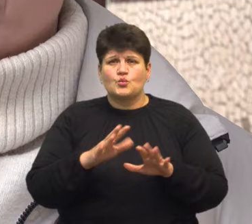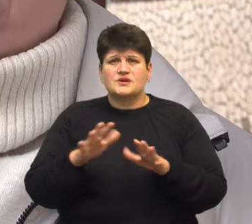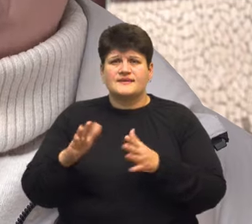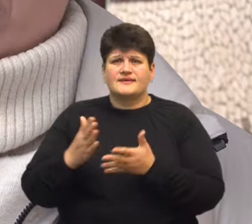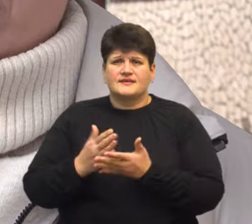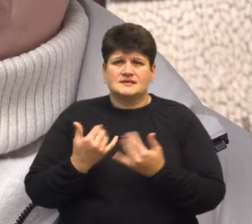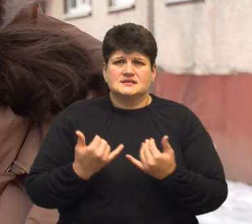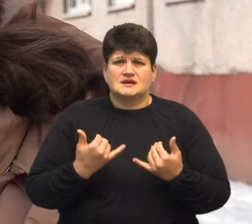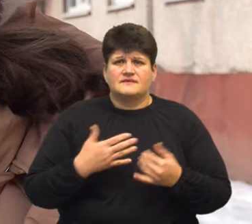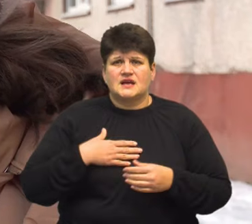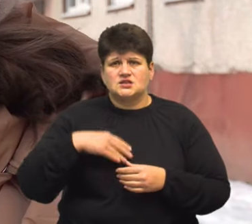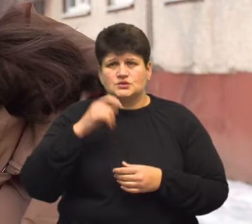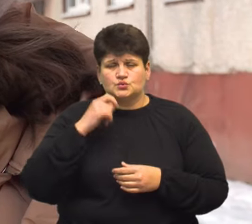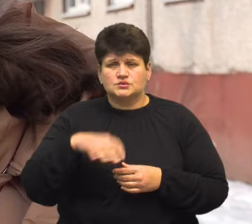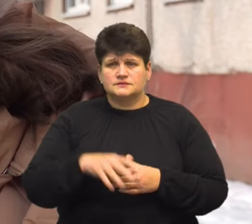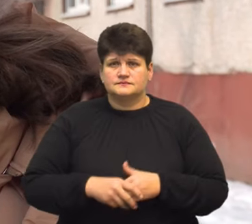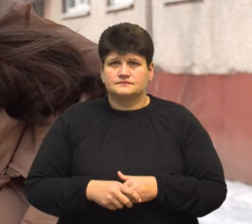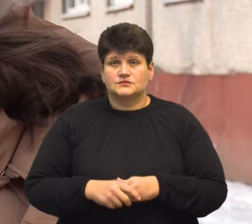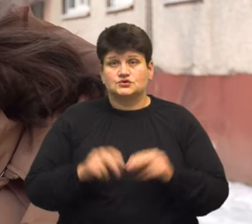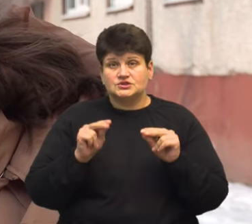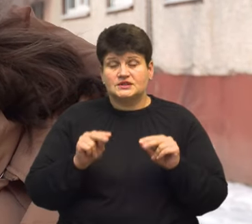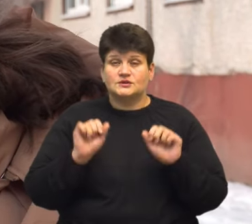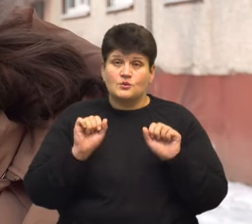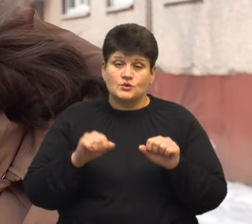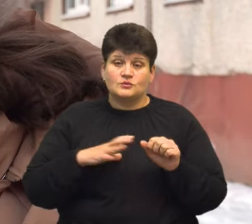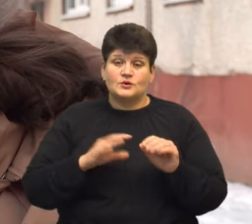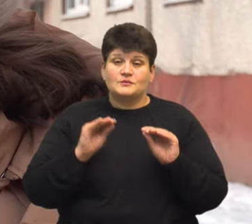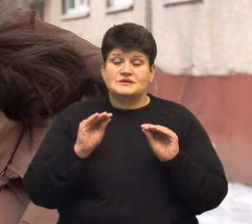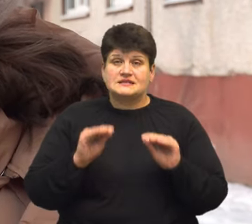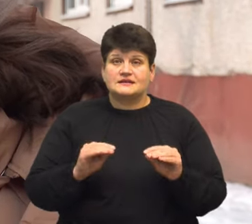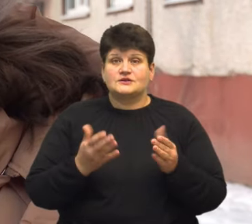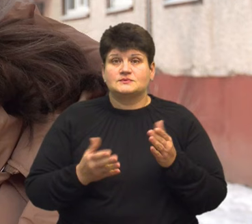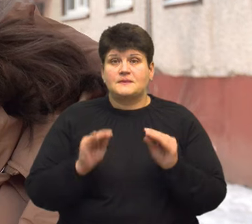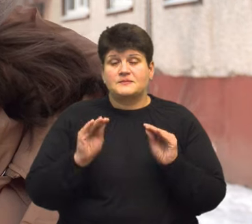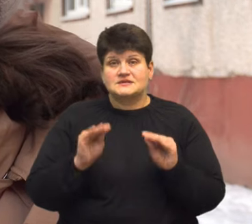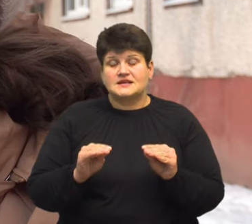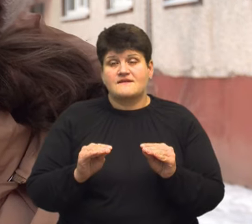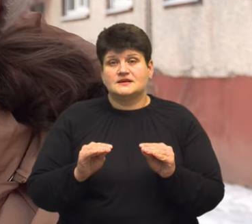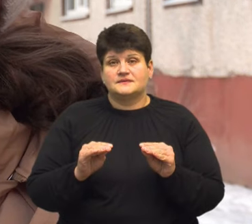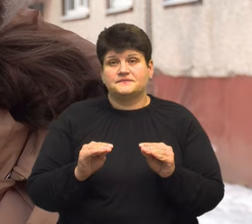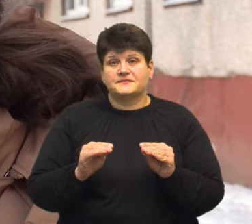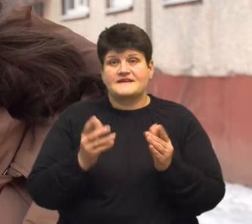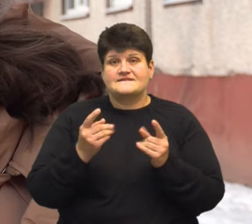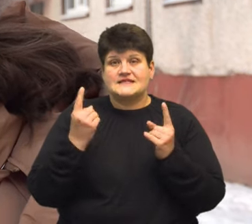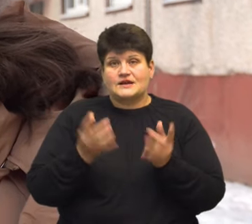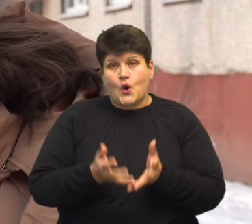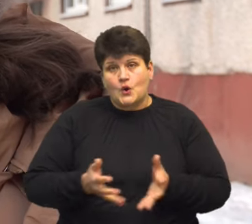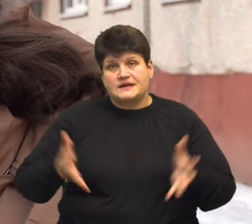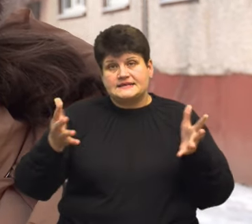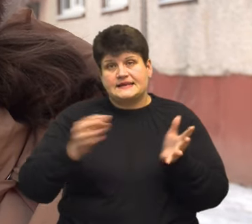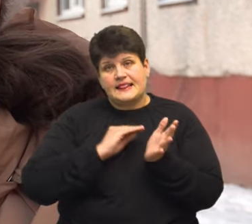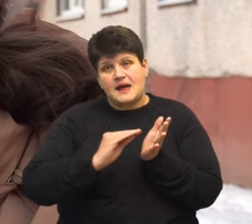в нашій країні. Якщо чесно, то можна б було і поставити, якщо б там поставили якусь таку велику корзину, і там написали б